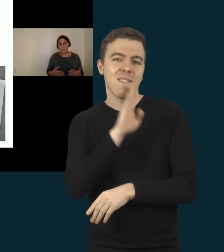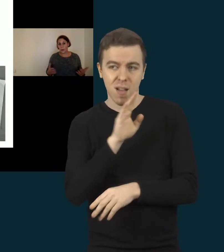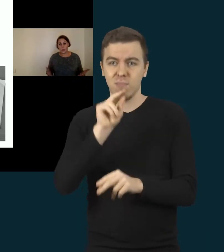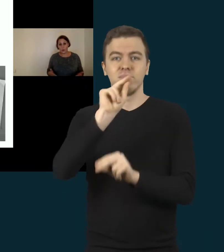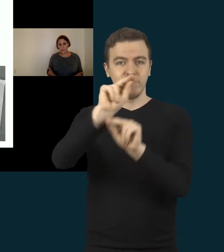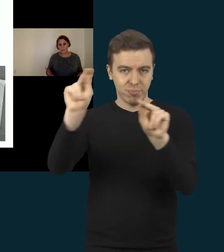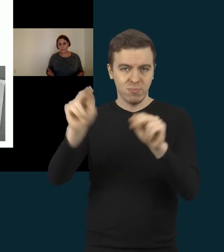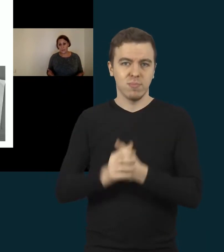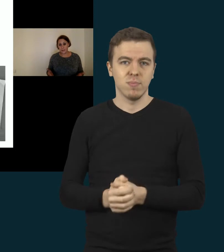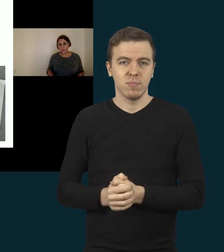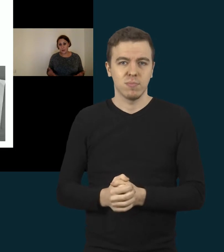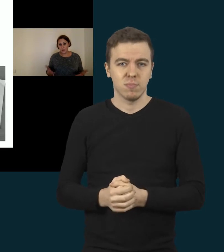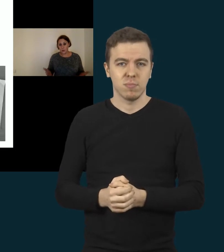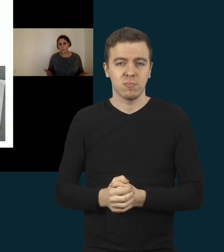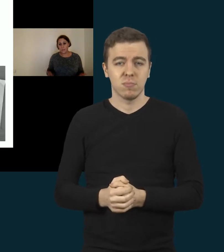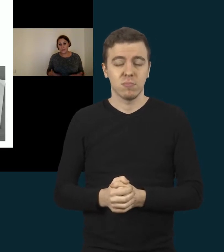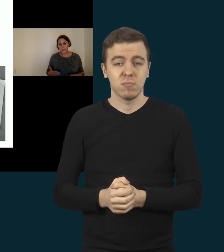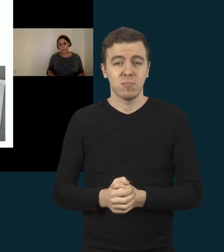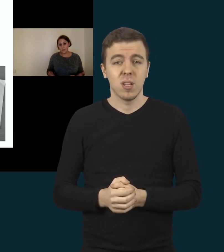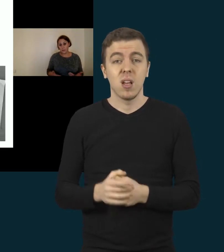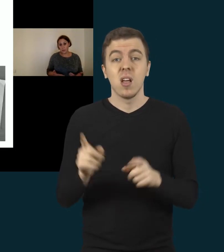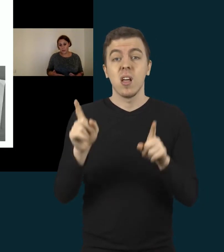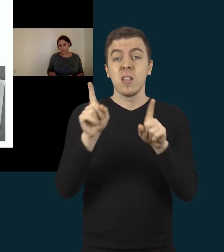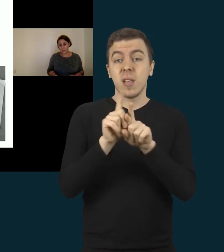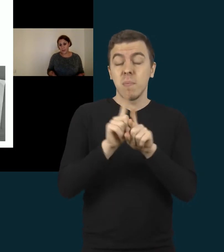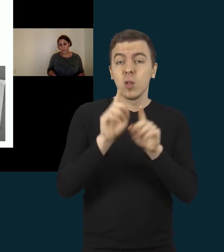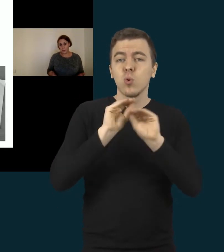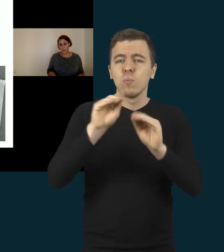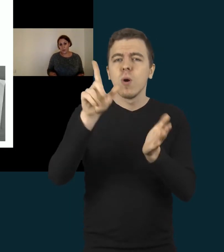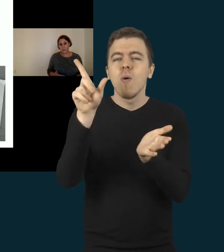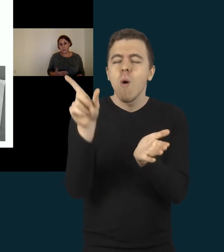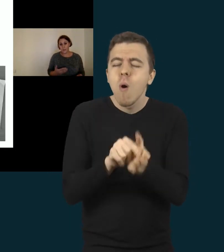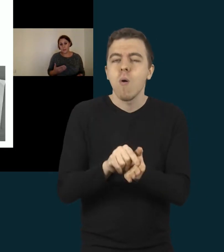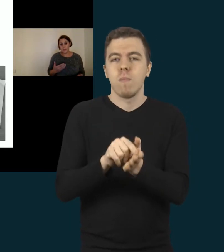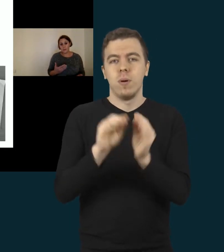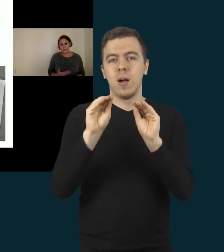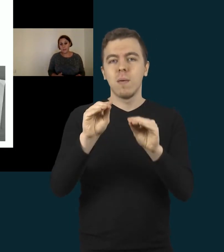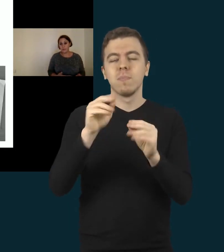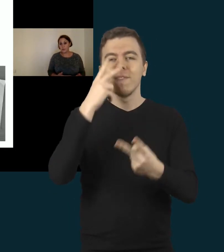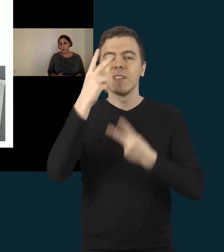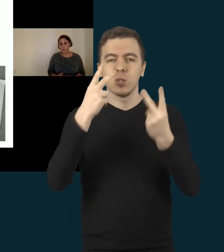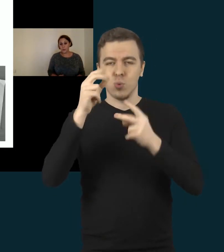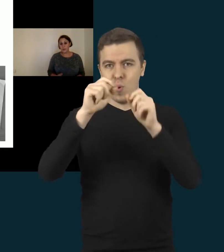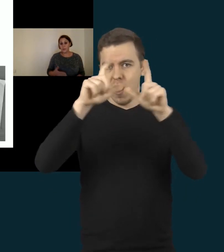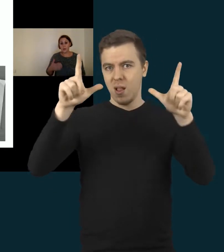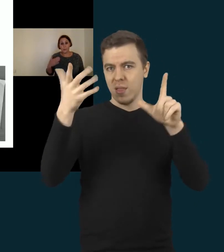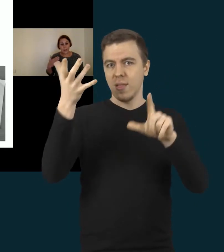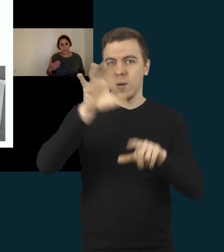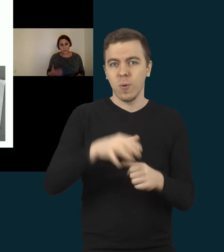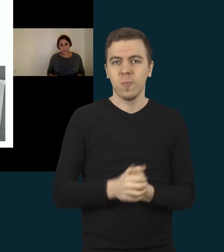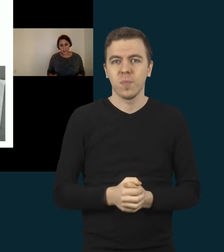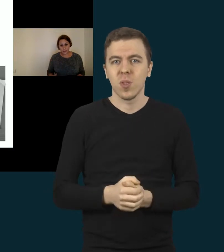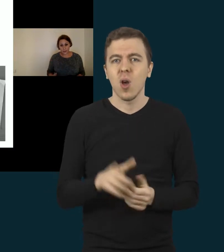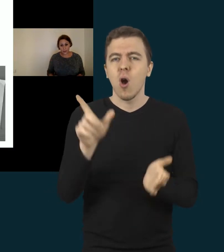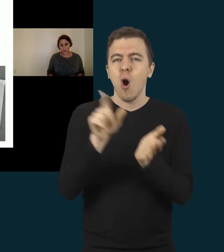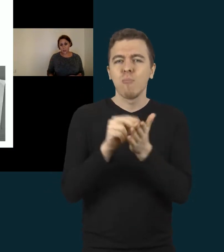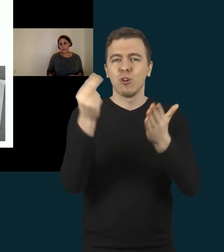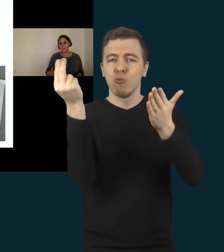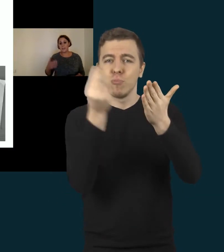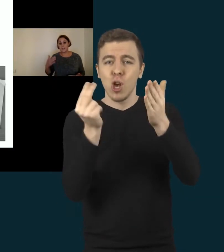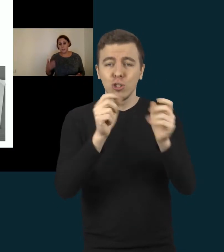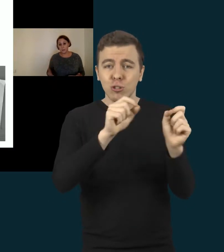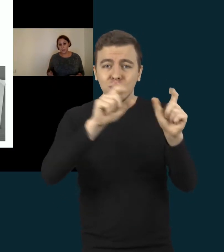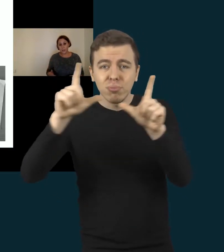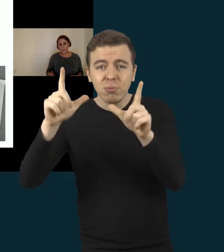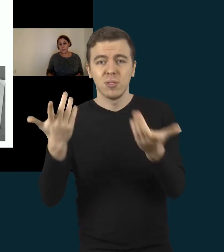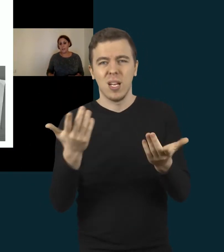be ko nevyksta ūgdymas, tai be vizualizavimo. Tai viskas turėjo būti paaiškinta piešinėliais,